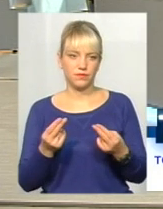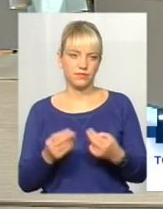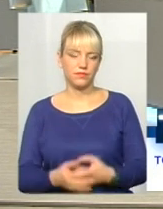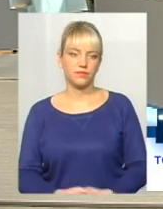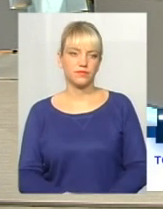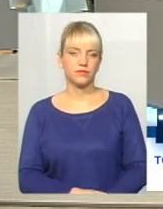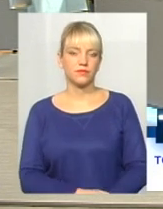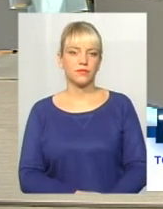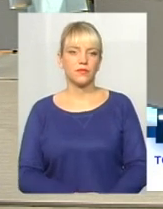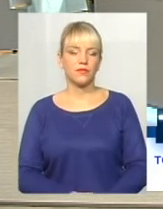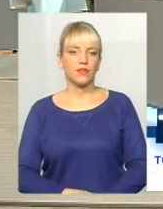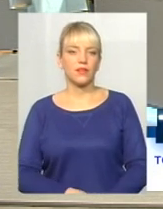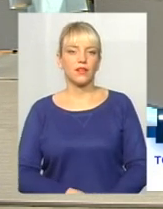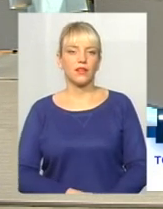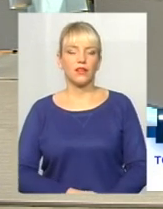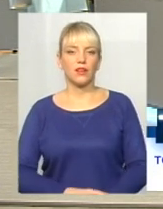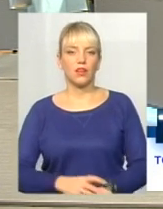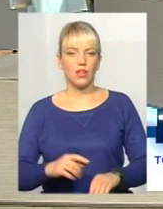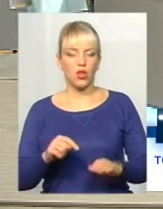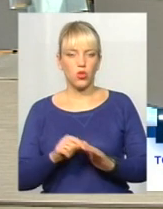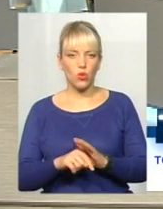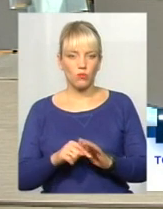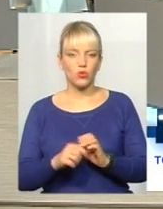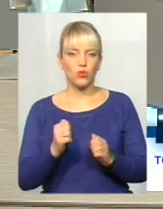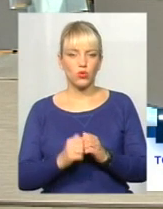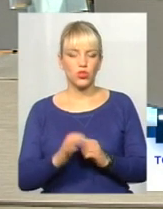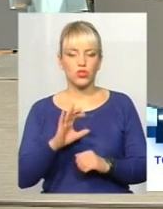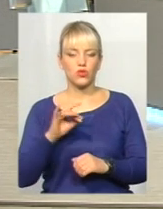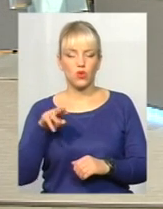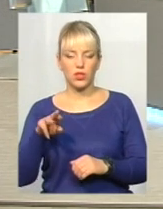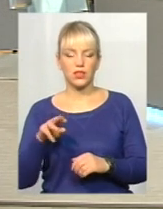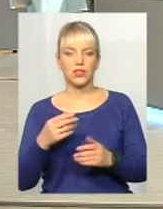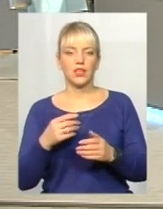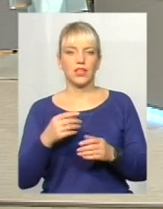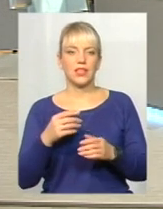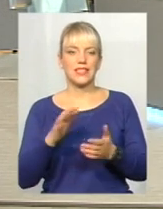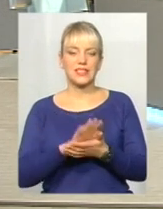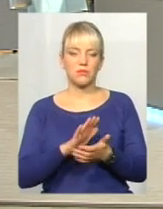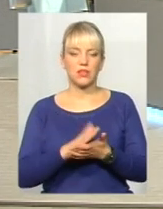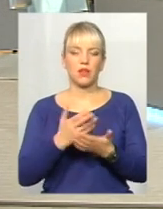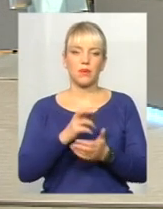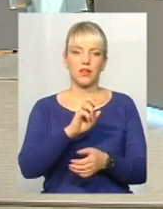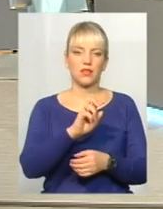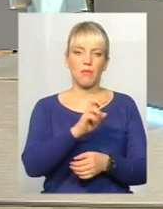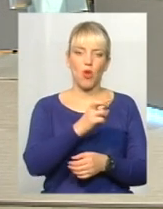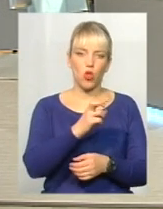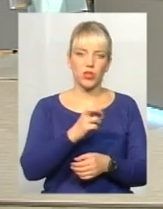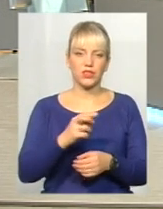Дякую. Тобто кожне сміття, тобто біологічне, металеве, пластикове,